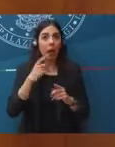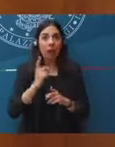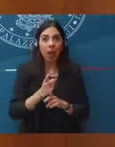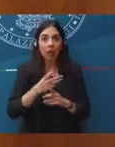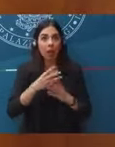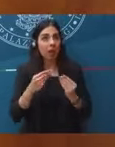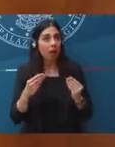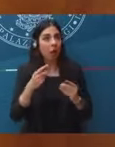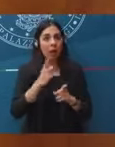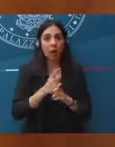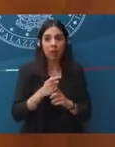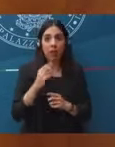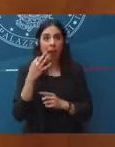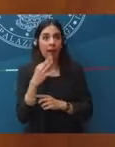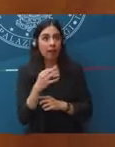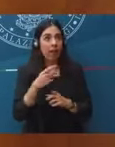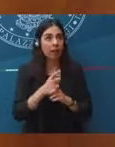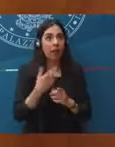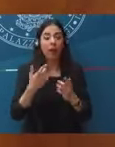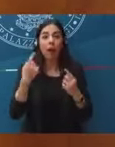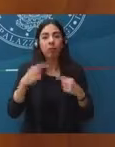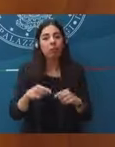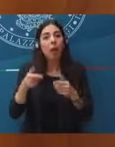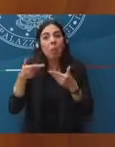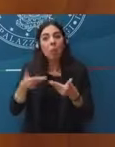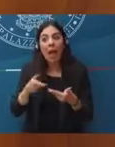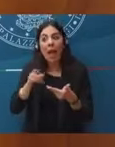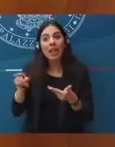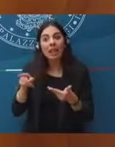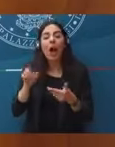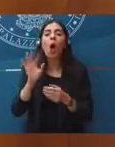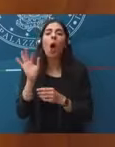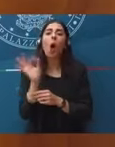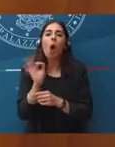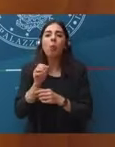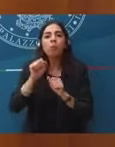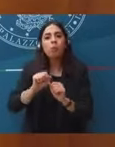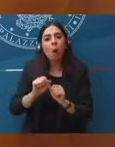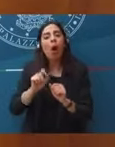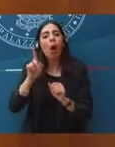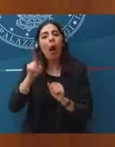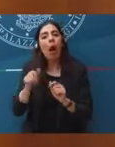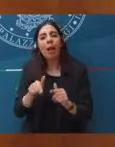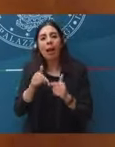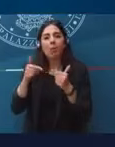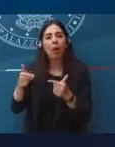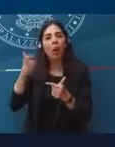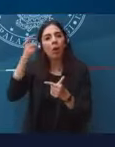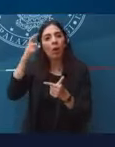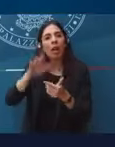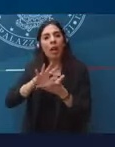se addirittura possano essere un boomerang per l'azione del suo governo. Grazie.